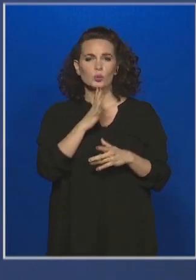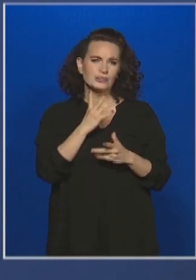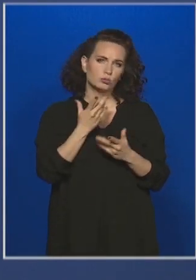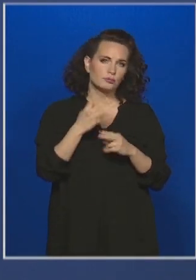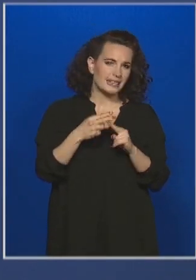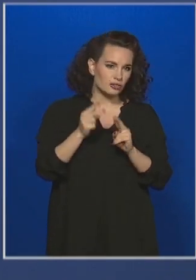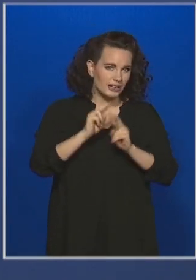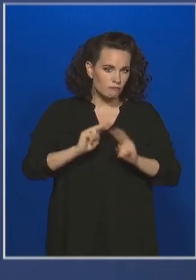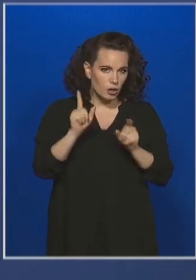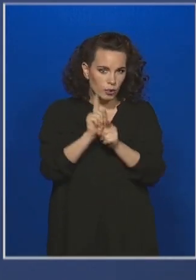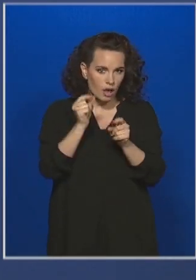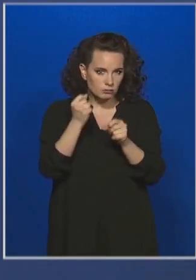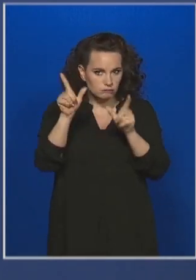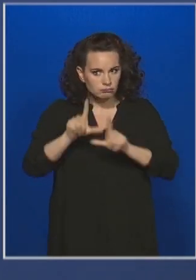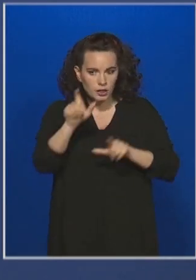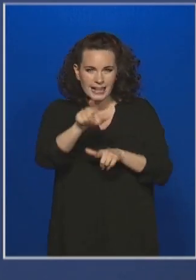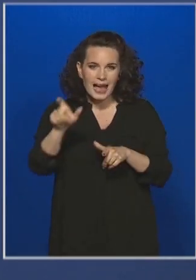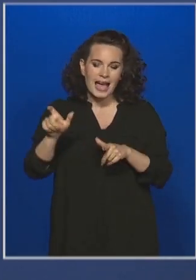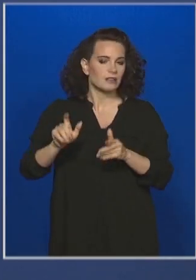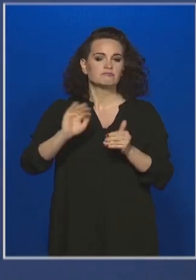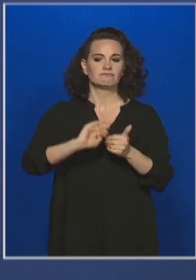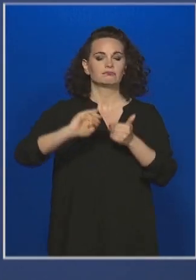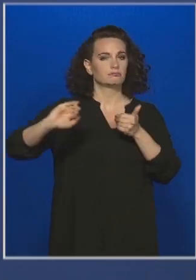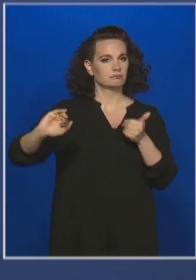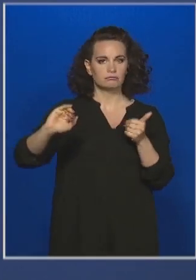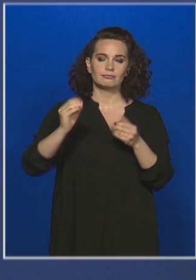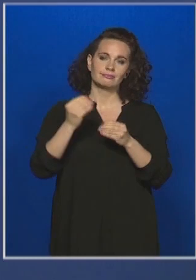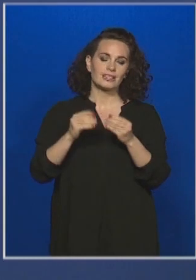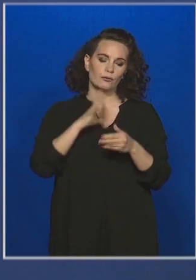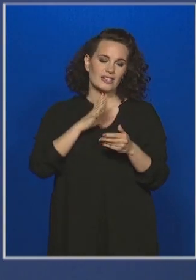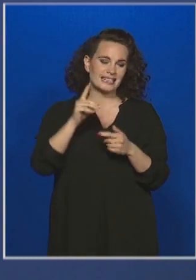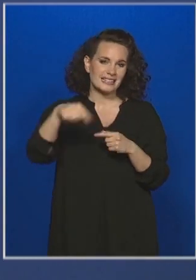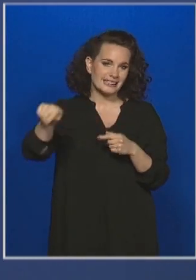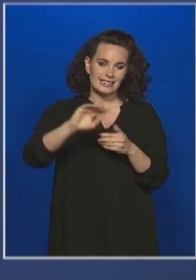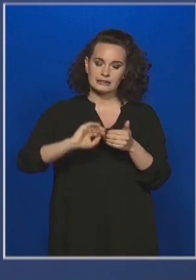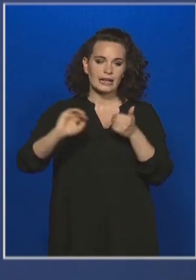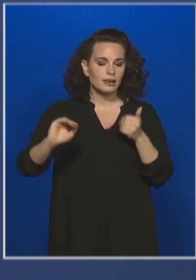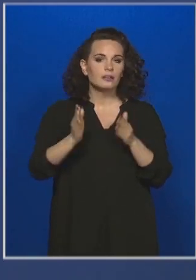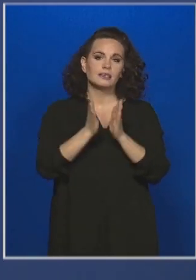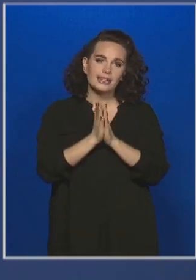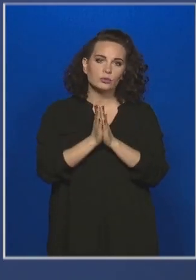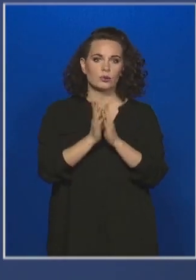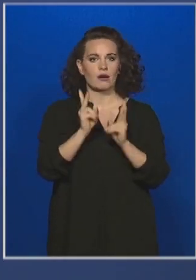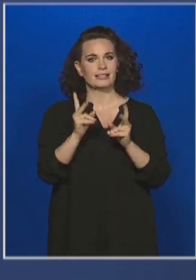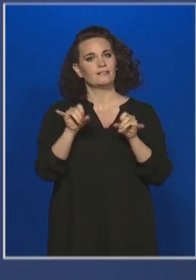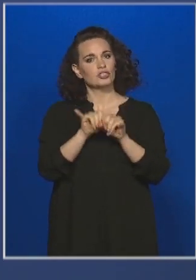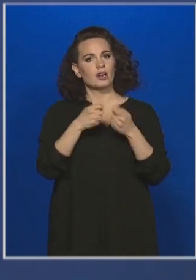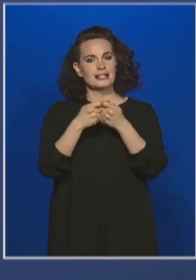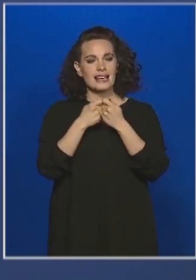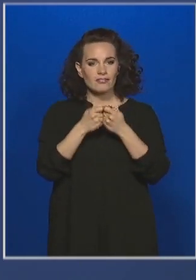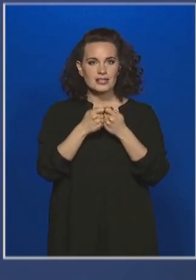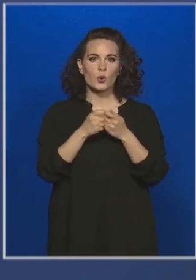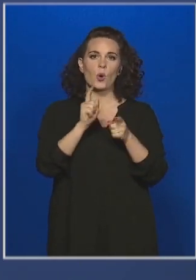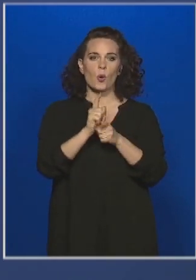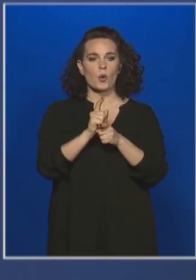kollégákat, hiszen ők veszélyeztetettebb körben vannak. Mindenhol kértük a vizsgaszervezőket, hogy olyan módon